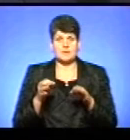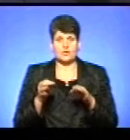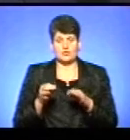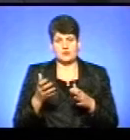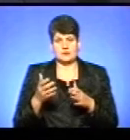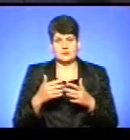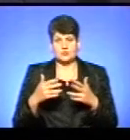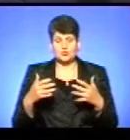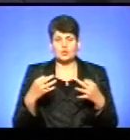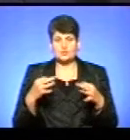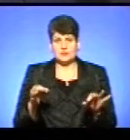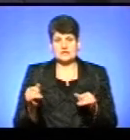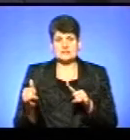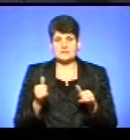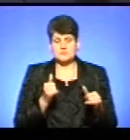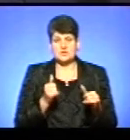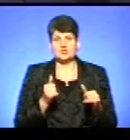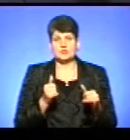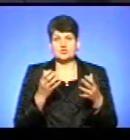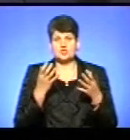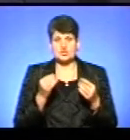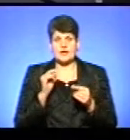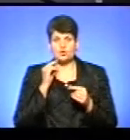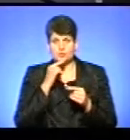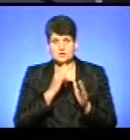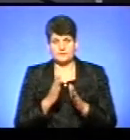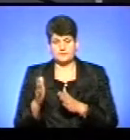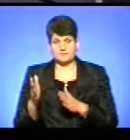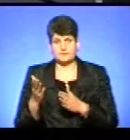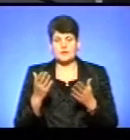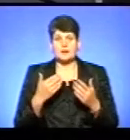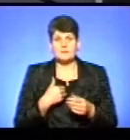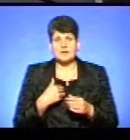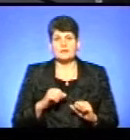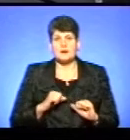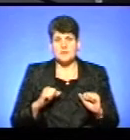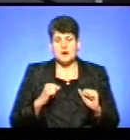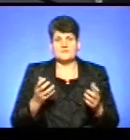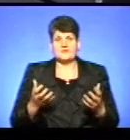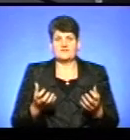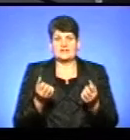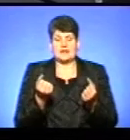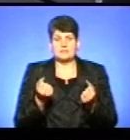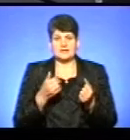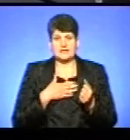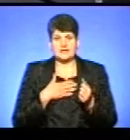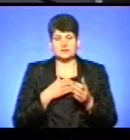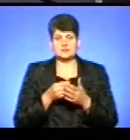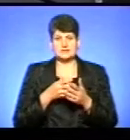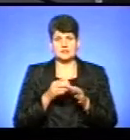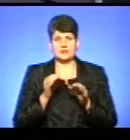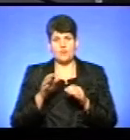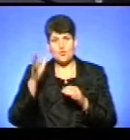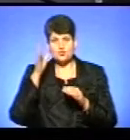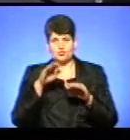дозволити забезпечити ще і безпеку економічну. Тобто ми намагаємося втримати наші тарифи в якомусь розумному